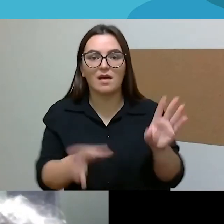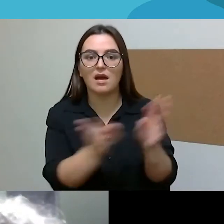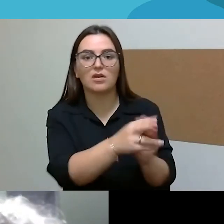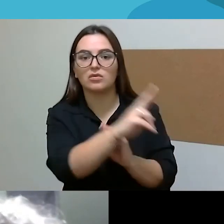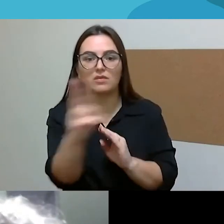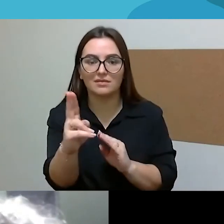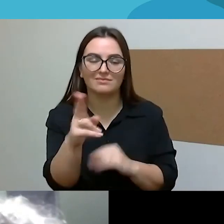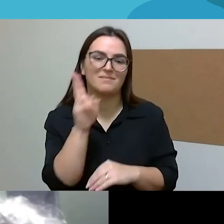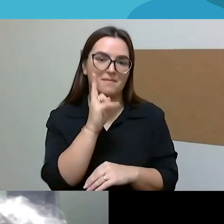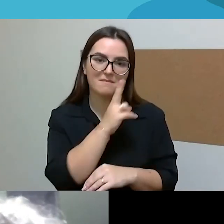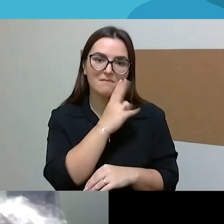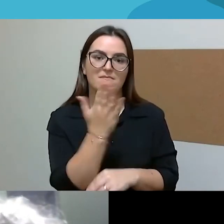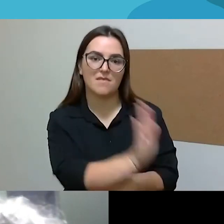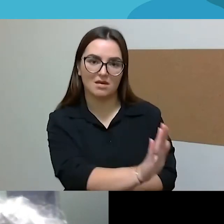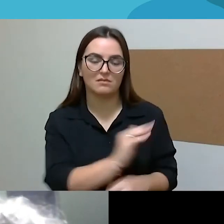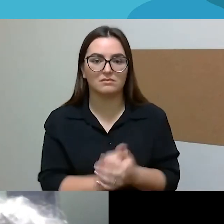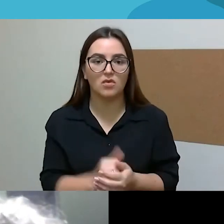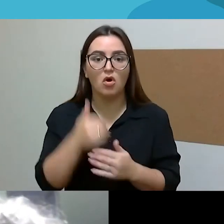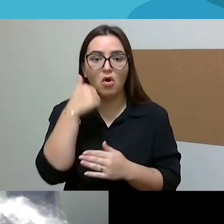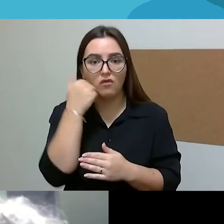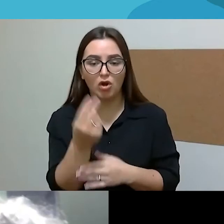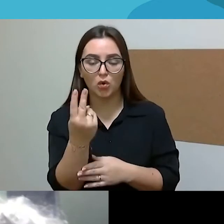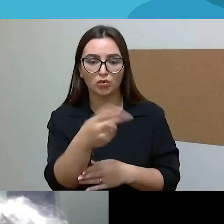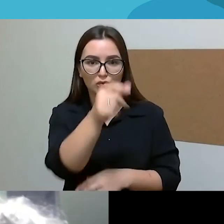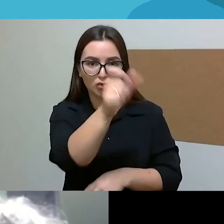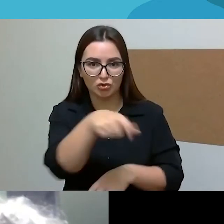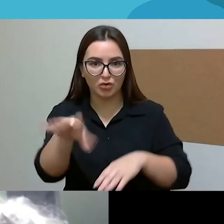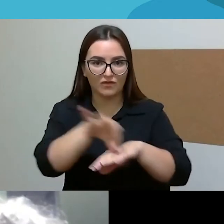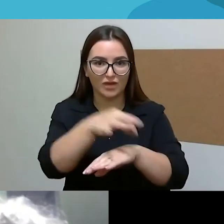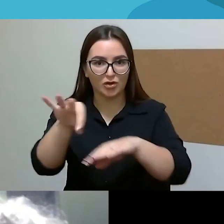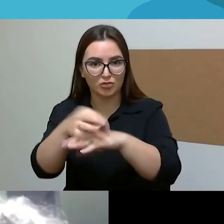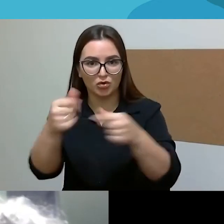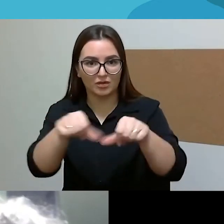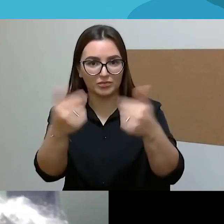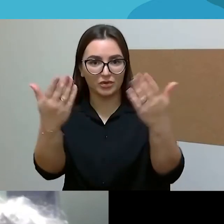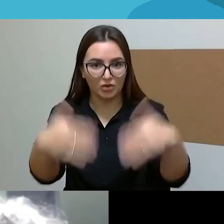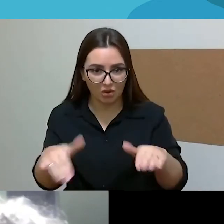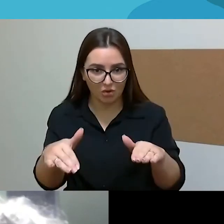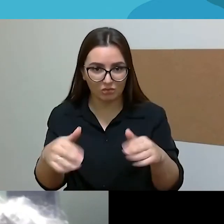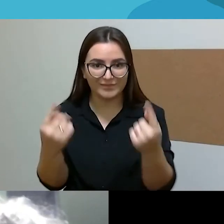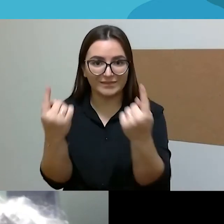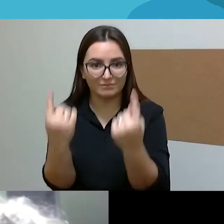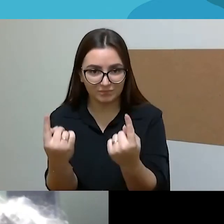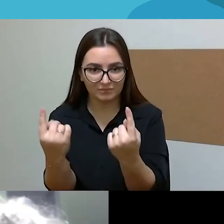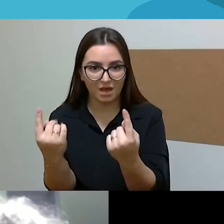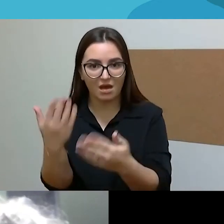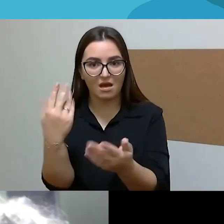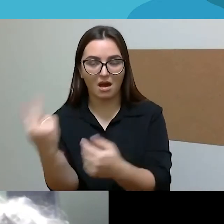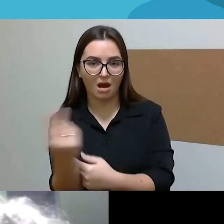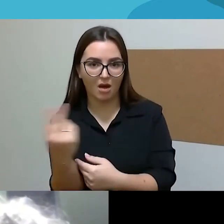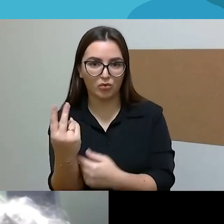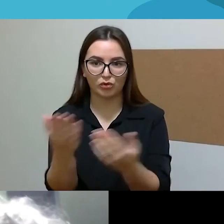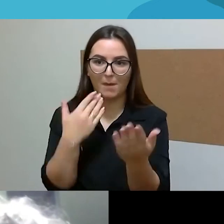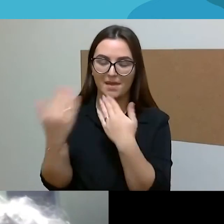o tada jau dviejų žmonių suaugusių kažkoks tai normalus arba ne visai normalus